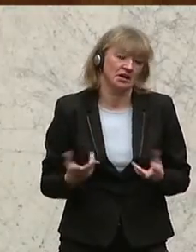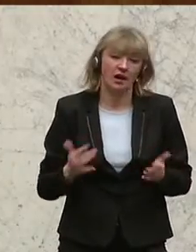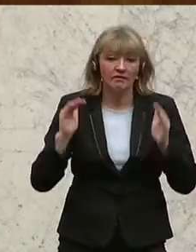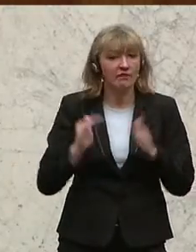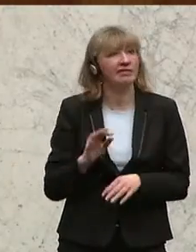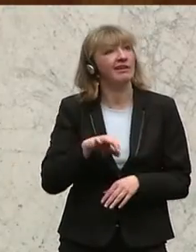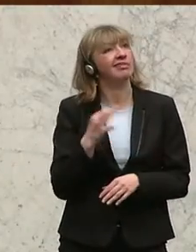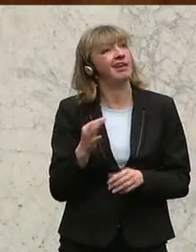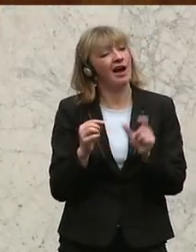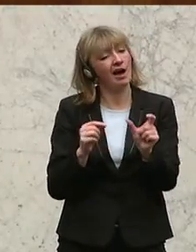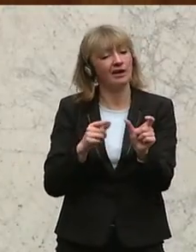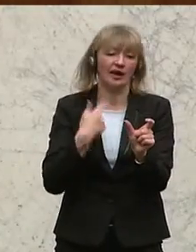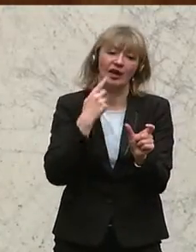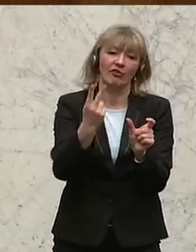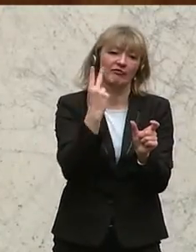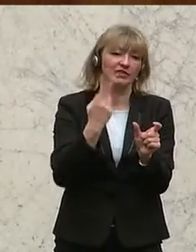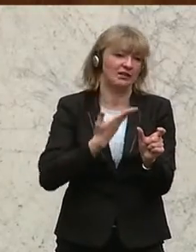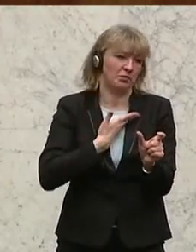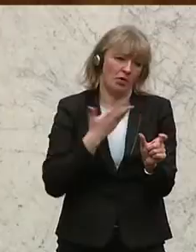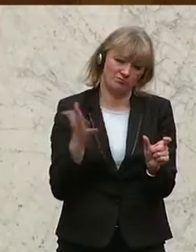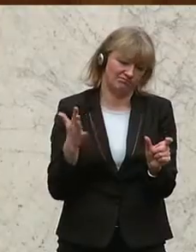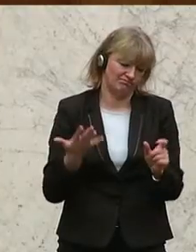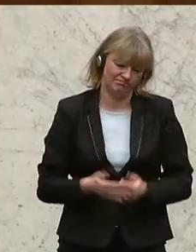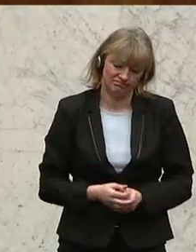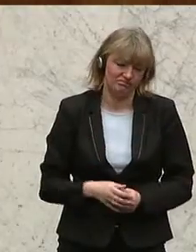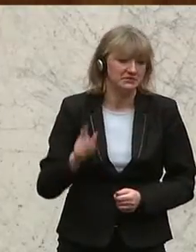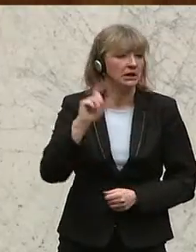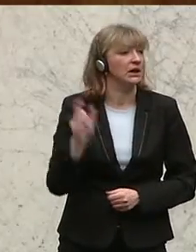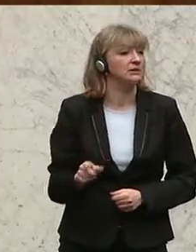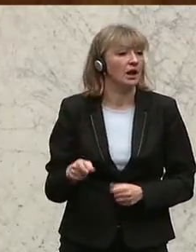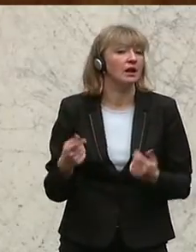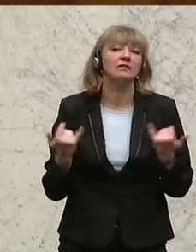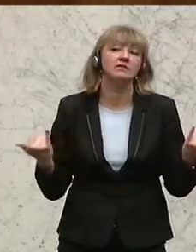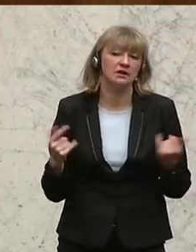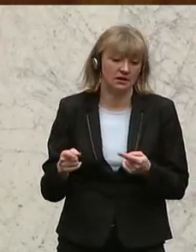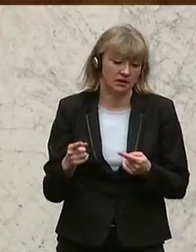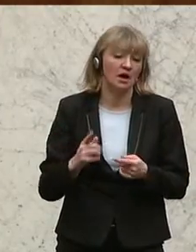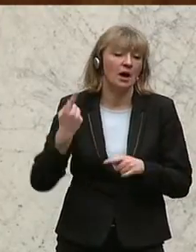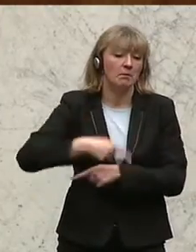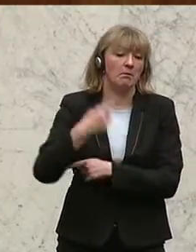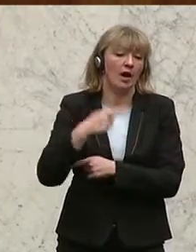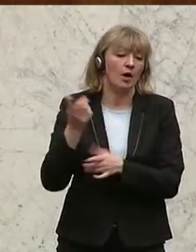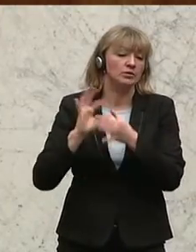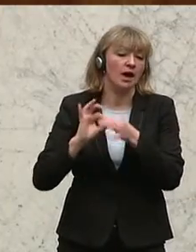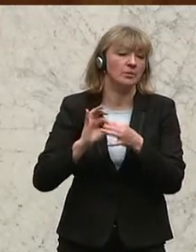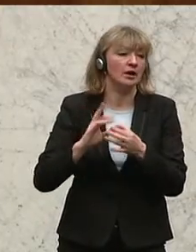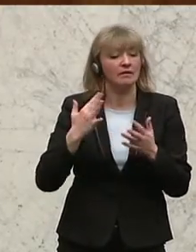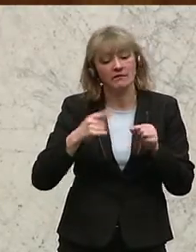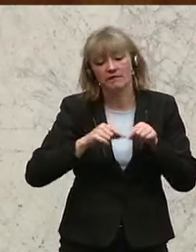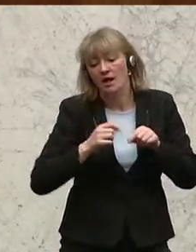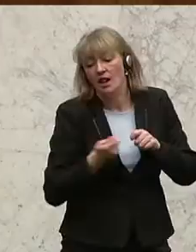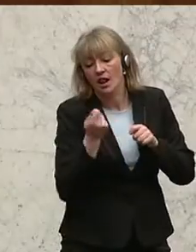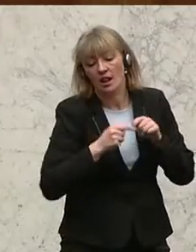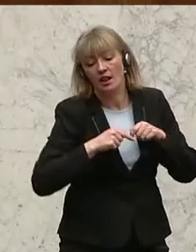Tage eine Vignette zu erstehen. In Italien ist es so, dass die Höhe der Maut nach der